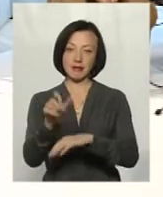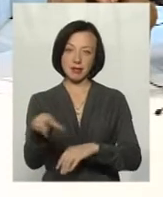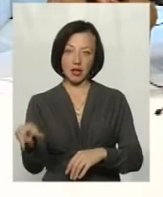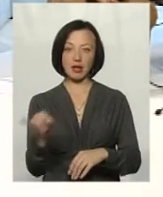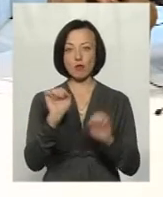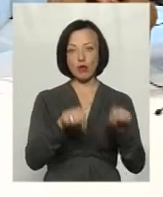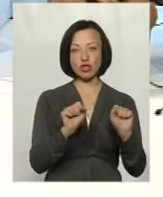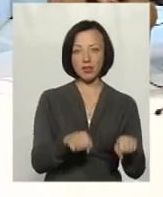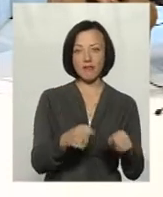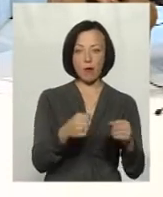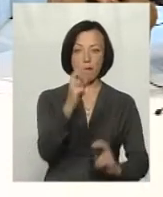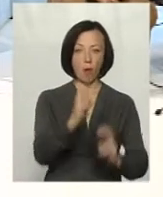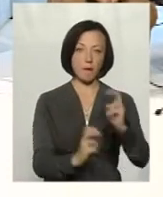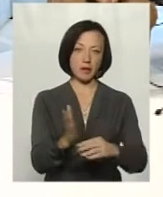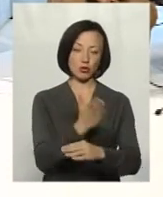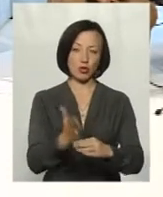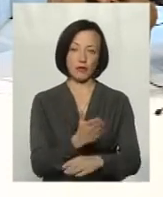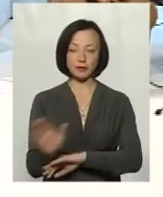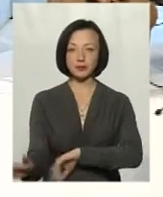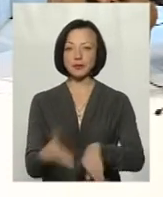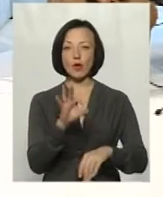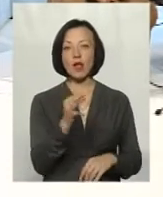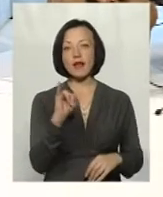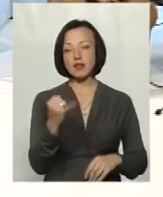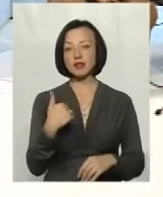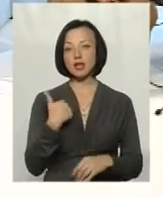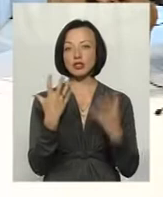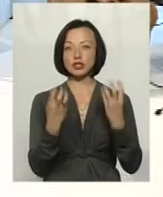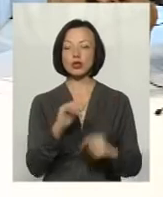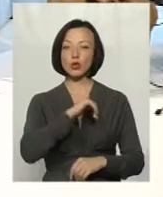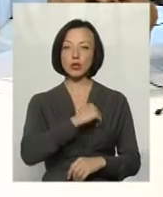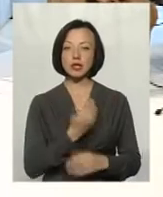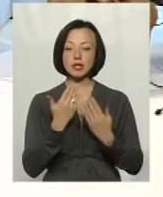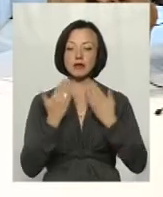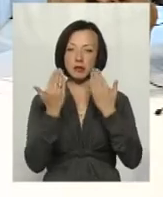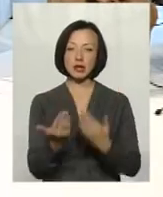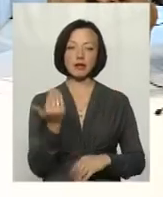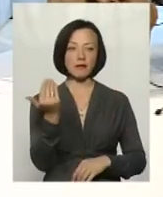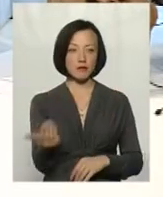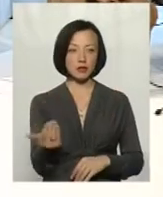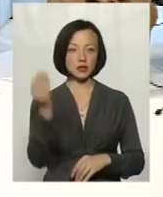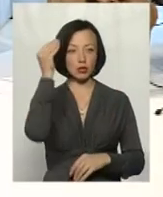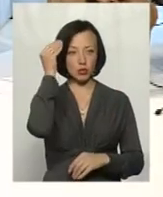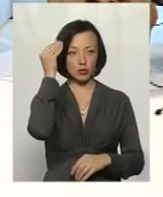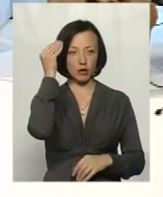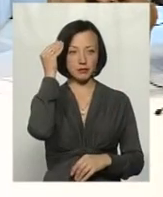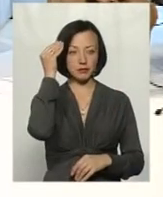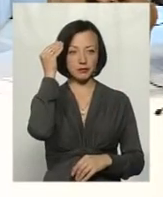можливо, відповідає. Олежі Івановичу, я би ще хотіла запитати вас, ваша думка. От